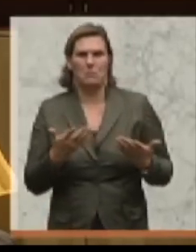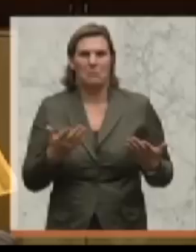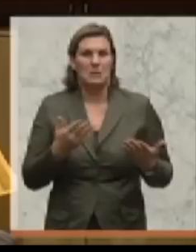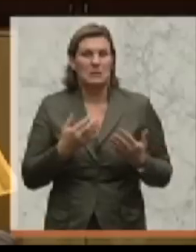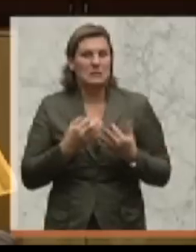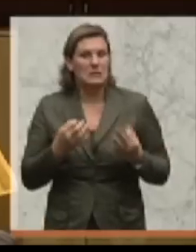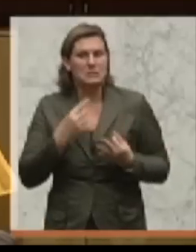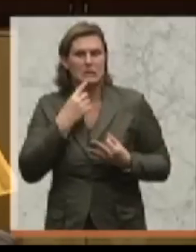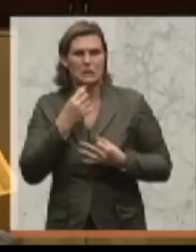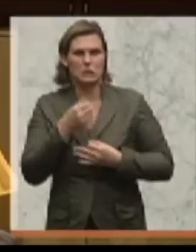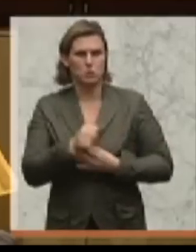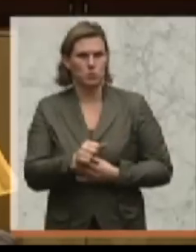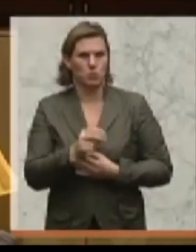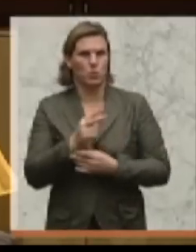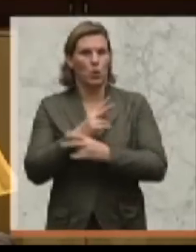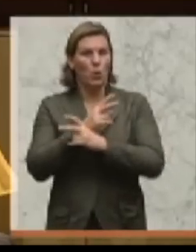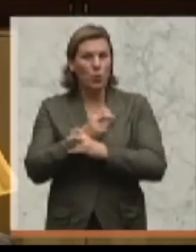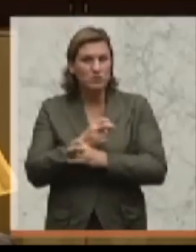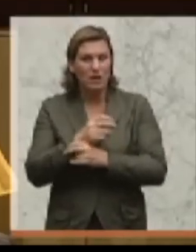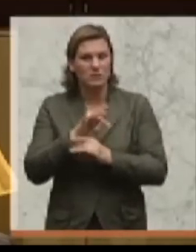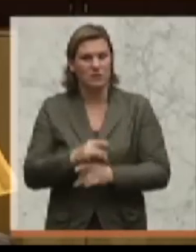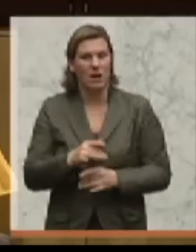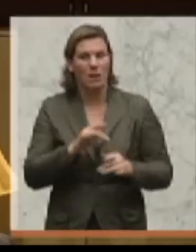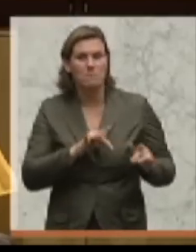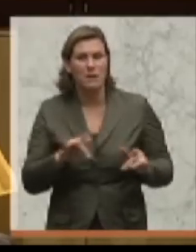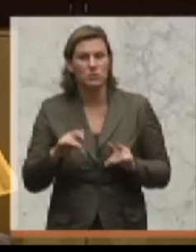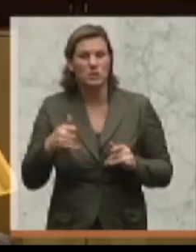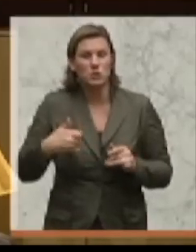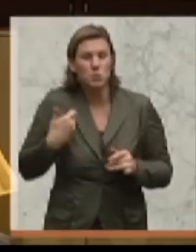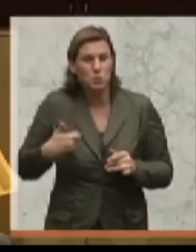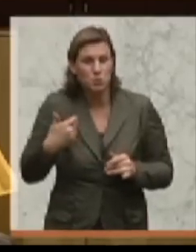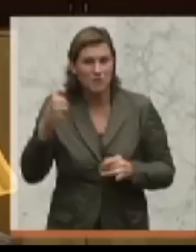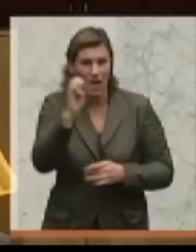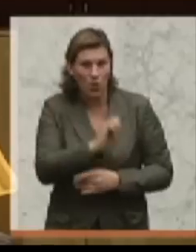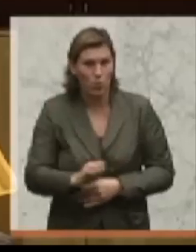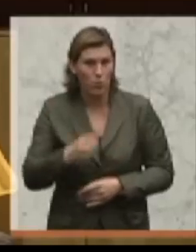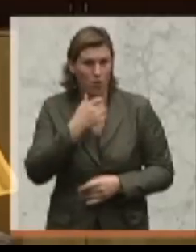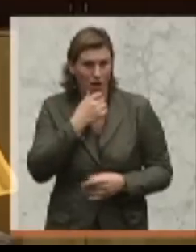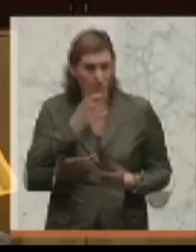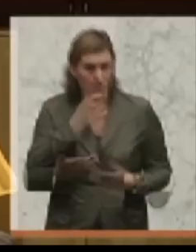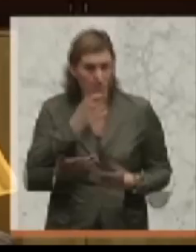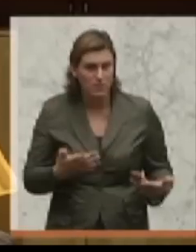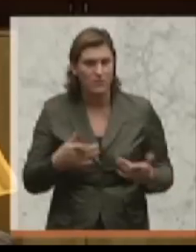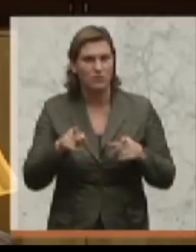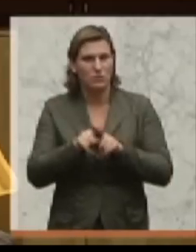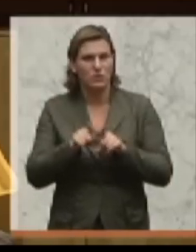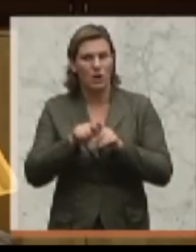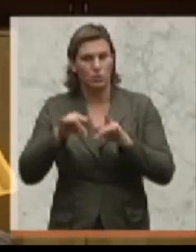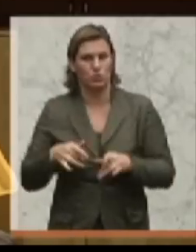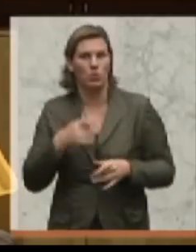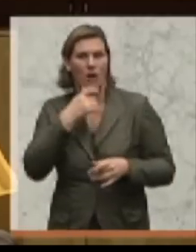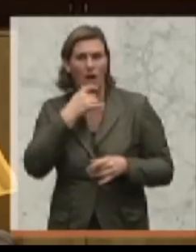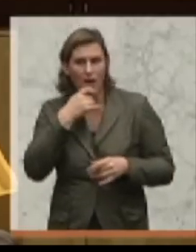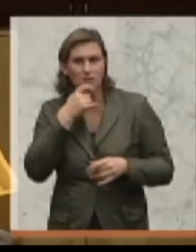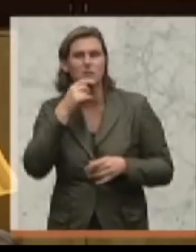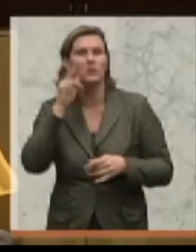dazu, dass wir in Österreich die jüngsten Pensionisten in der EU haben. Das sagen Sie alles nicht dazu. Davon abgesehen, haben wir auch dann noch die ältesten Studienabgänger. Und